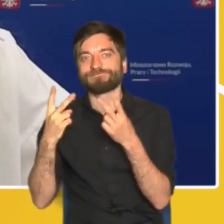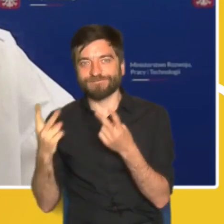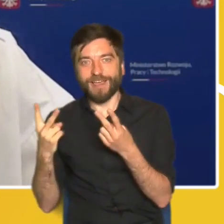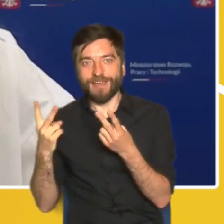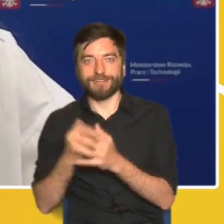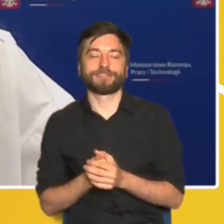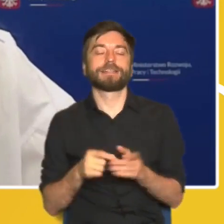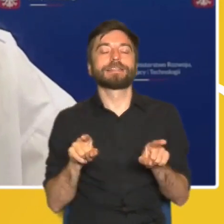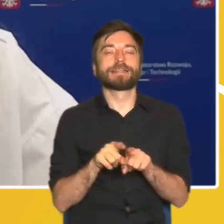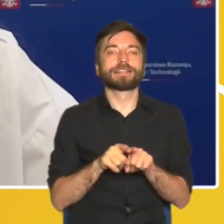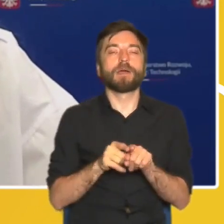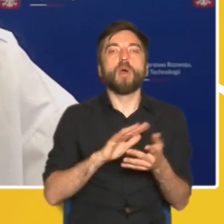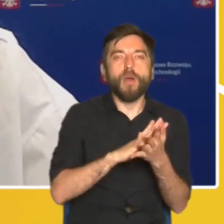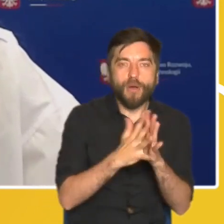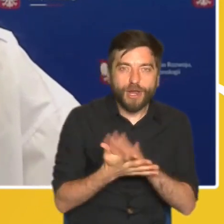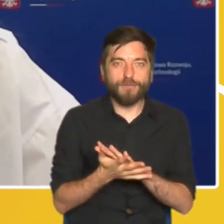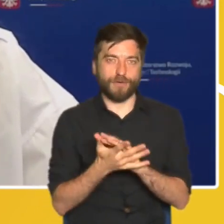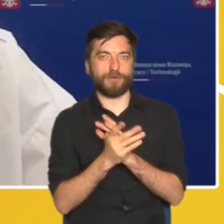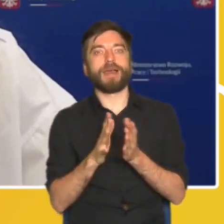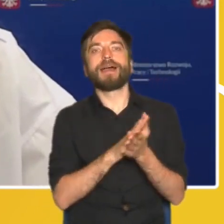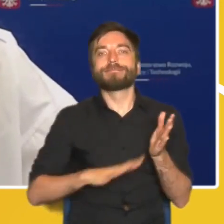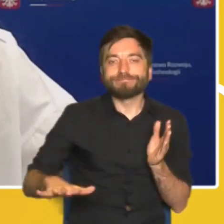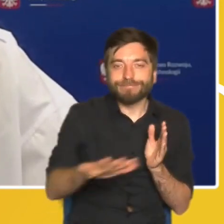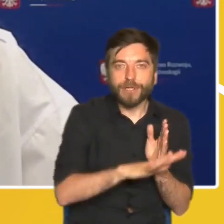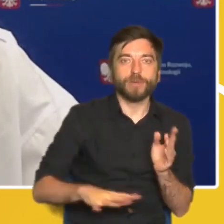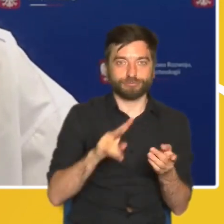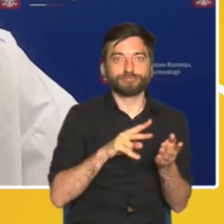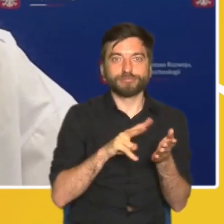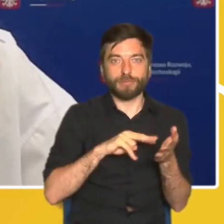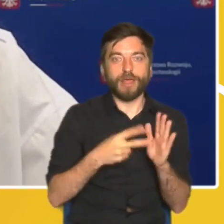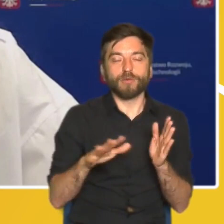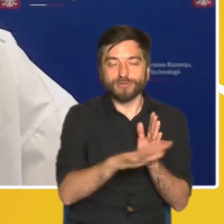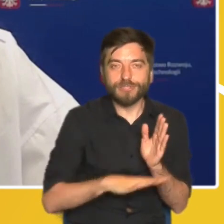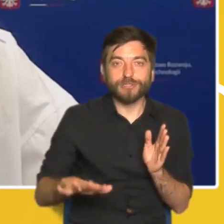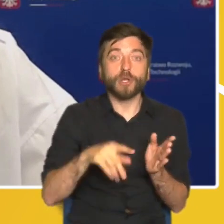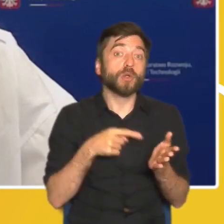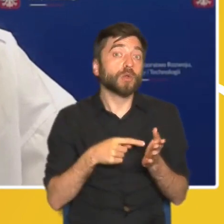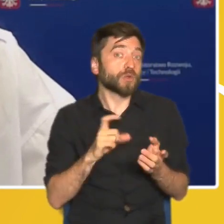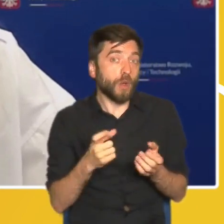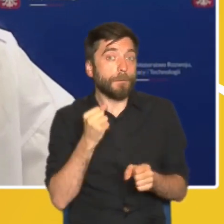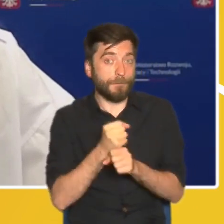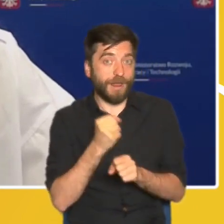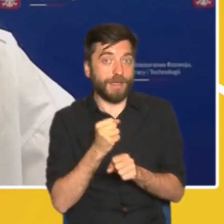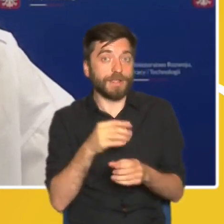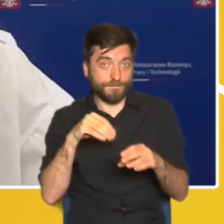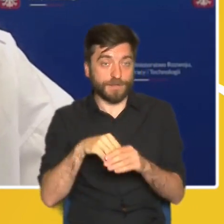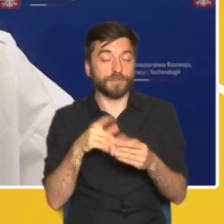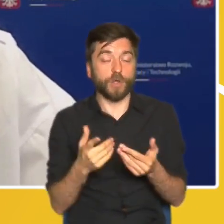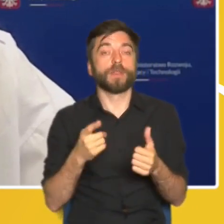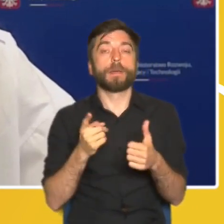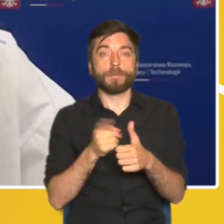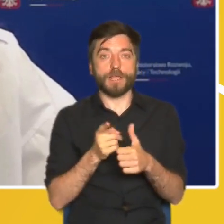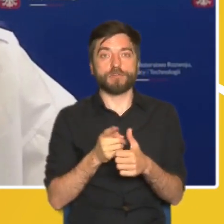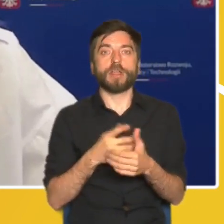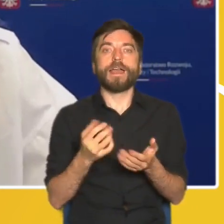Reforma systemu planowania przestrzennego, nad którą aktualnie pracujemy, przewidywać będzie szereg rozwiązań skierowanych na